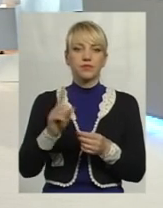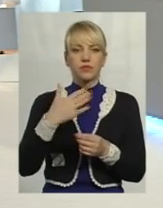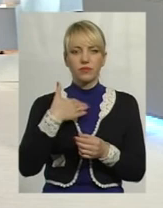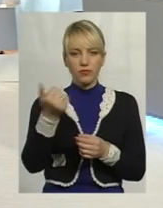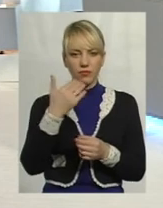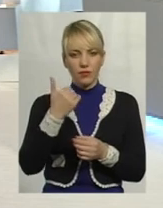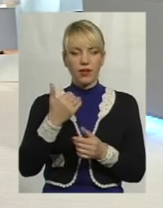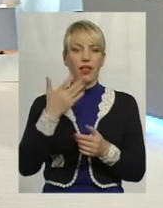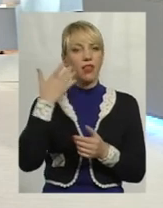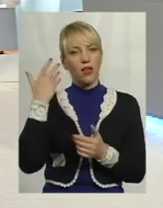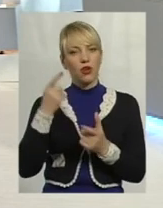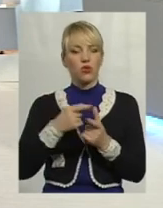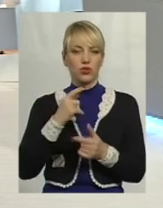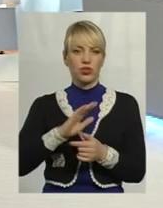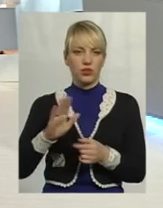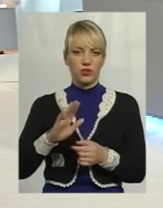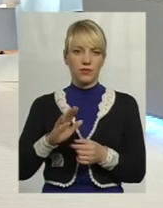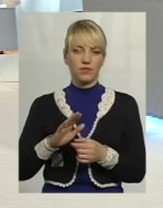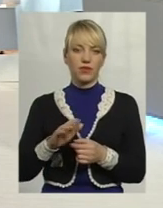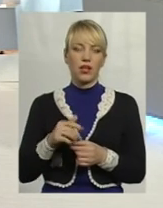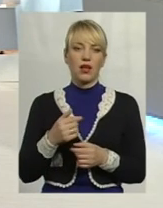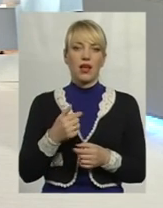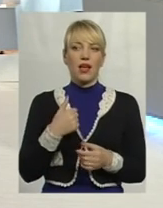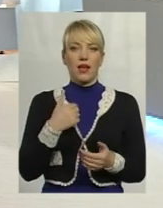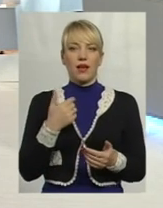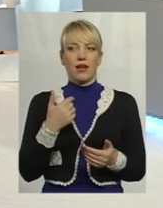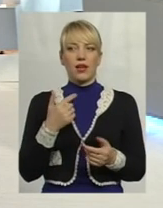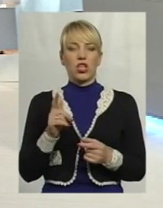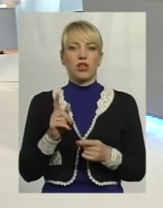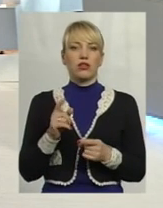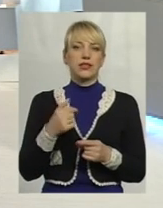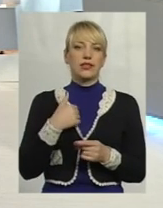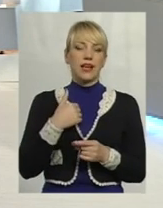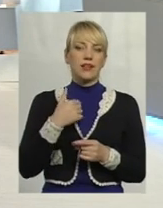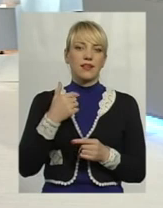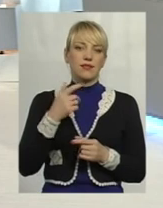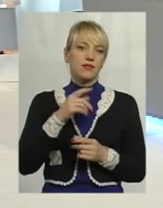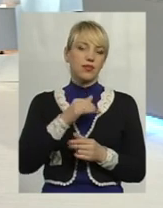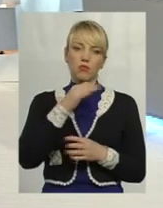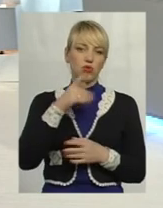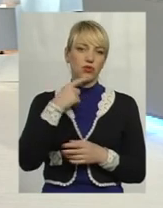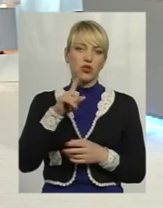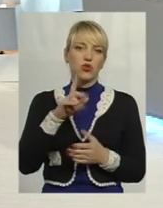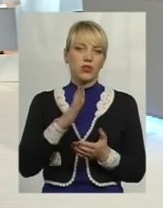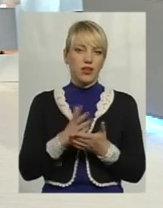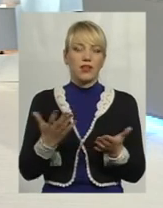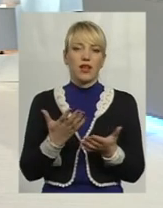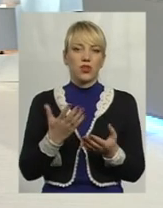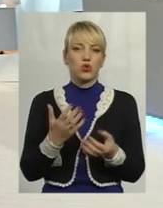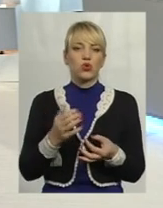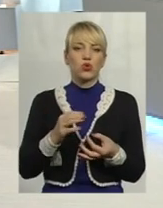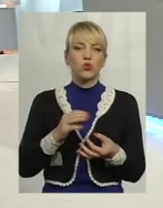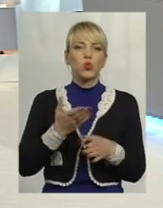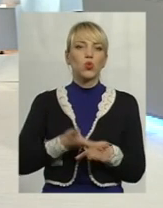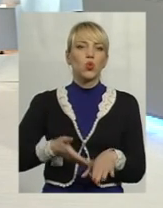Чи легко бути позичальником? Я би не сказав, що тут є якісь труднощі. Все залежить від фінансового